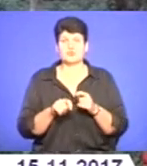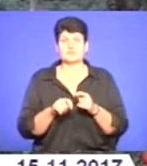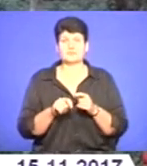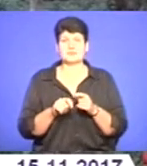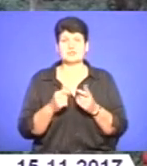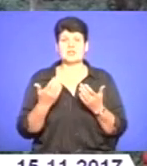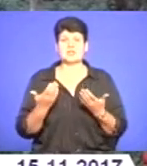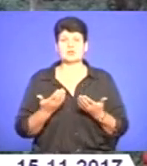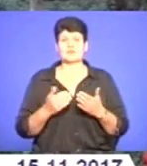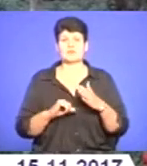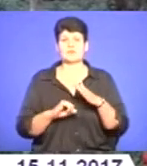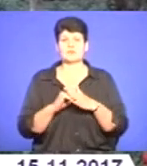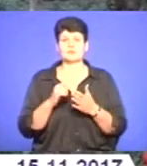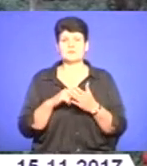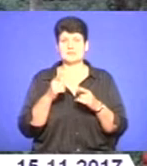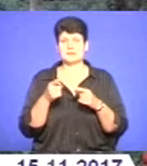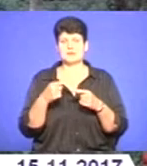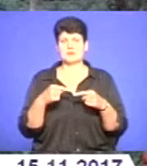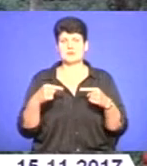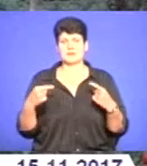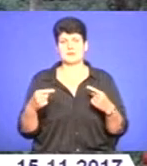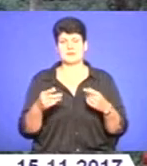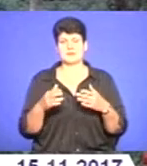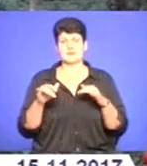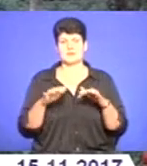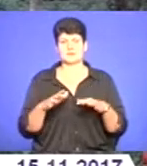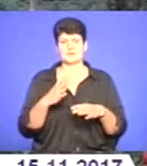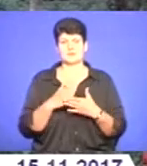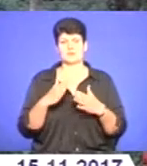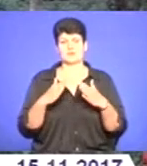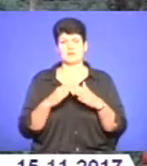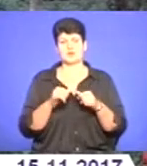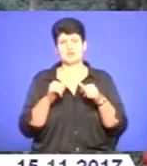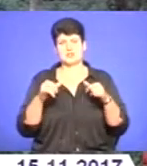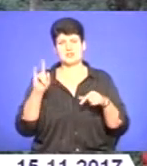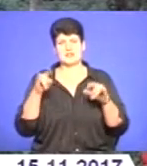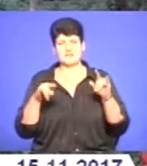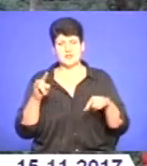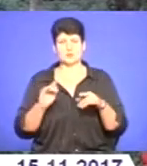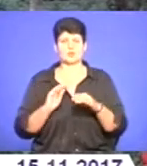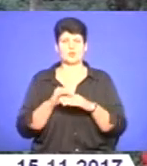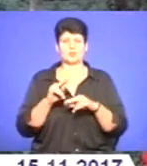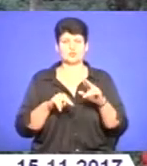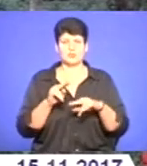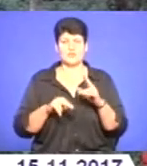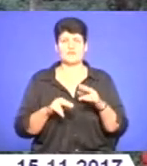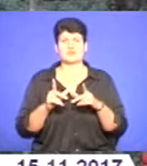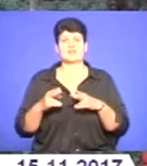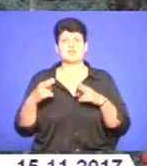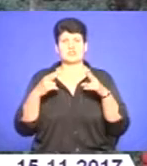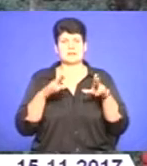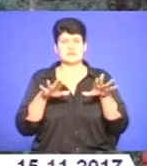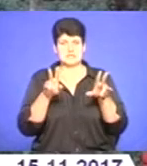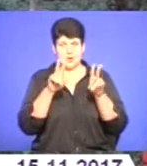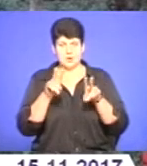житловим фондом міста Тернополя, за будь-якими діями, які відбуваються з будинками, чи розширення вікон, чи добудову. І вони вже виїжджають на місце,